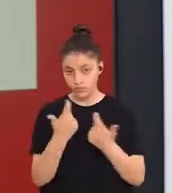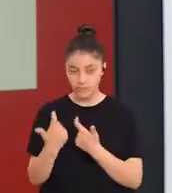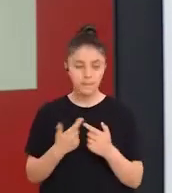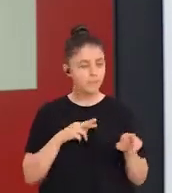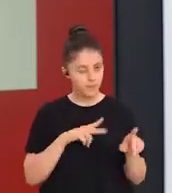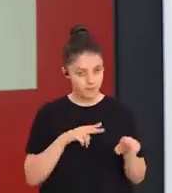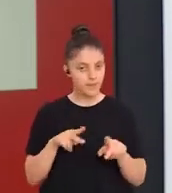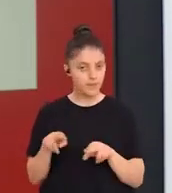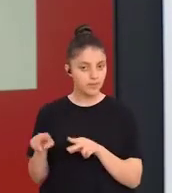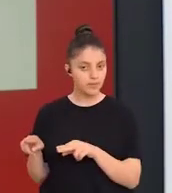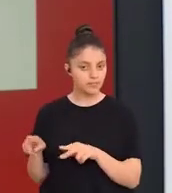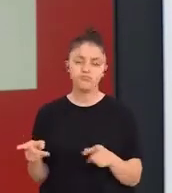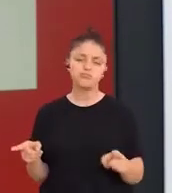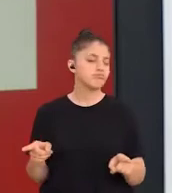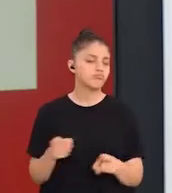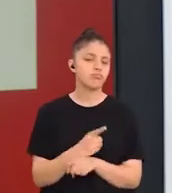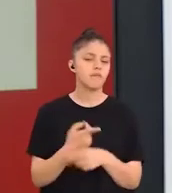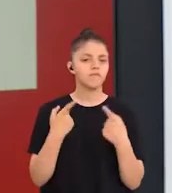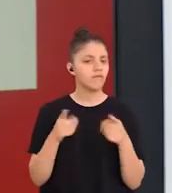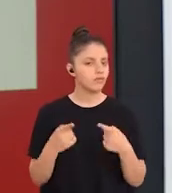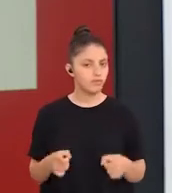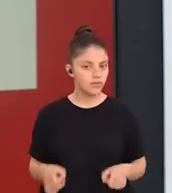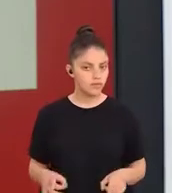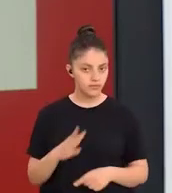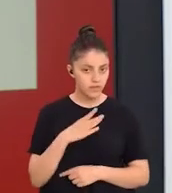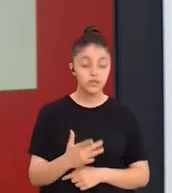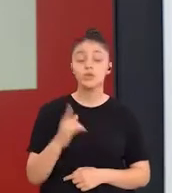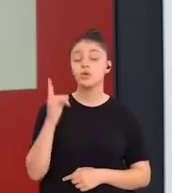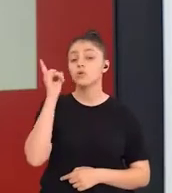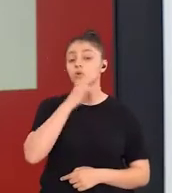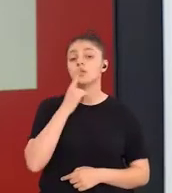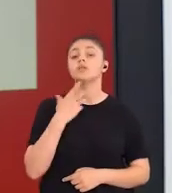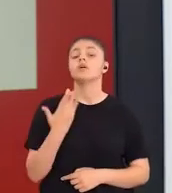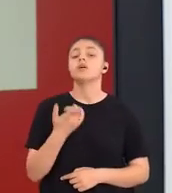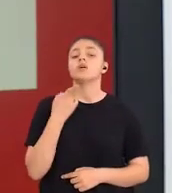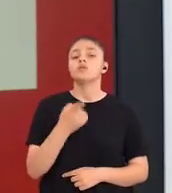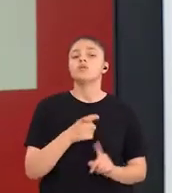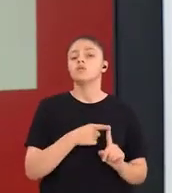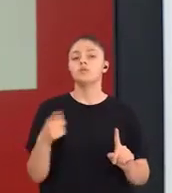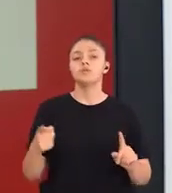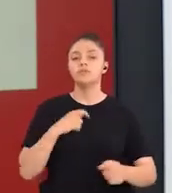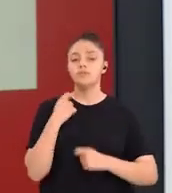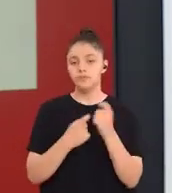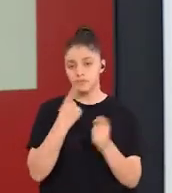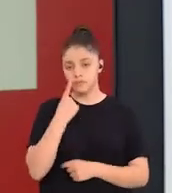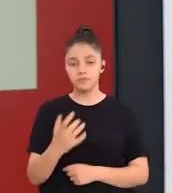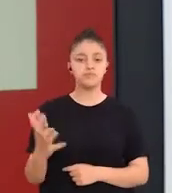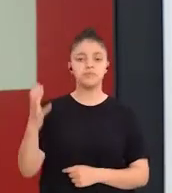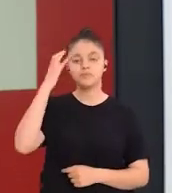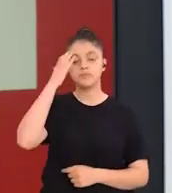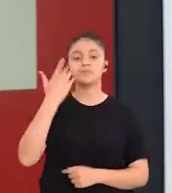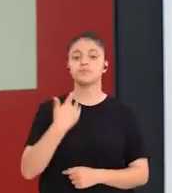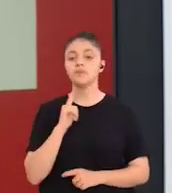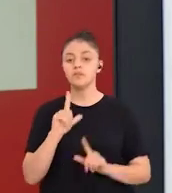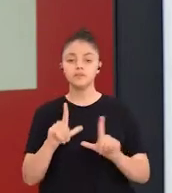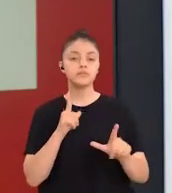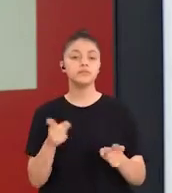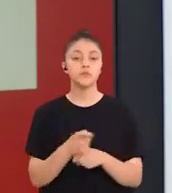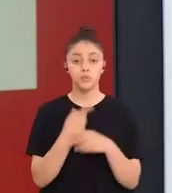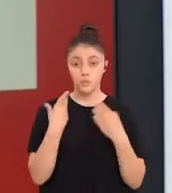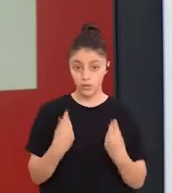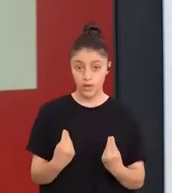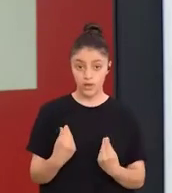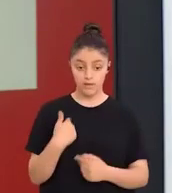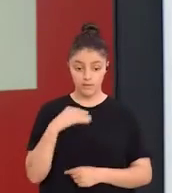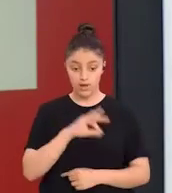gözlemler gibi birçok şekilde düşünülebilir. Dolayısıyla bu süreçte özellikle ihtiyaçların